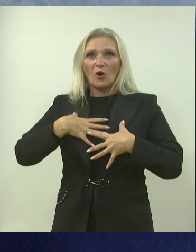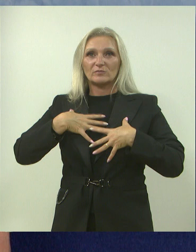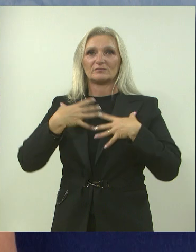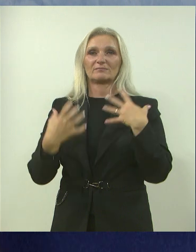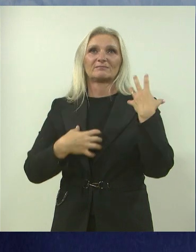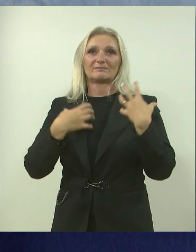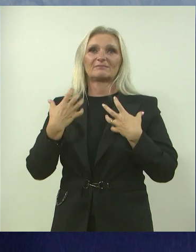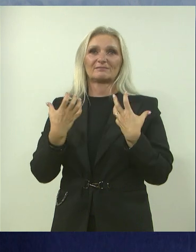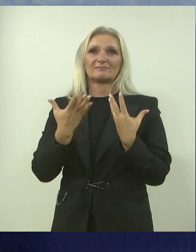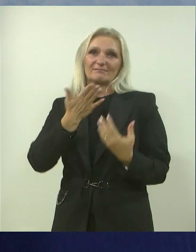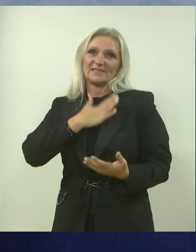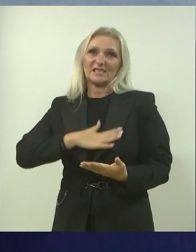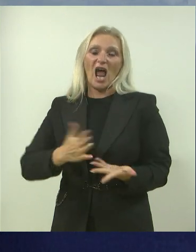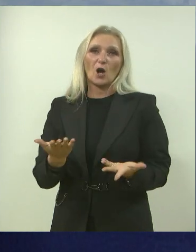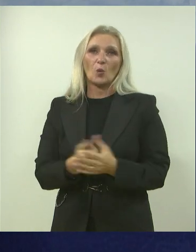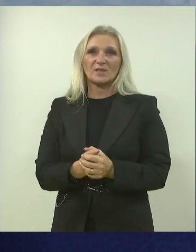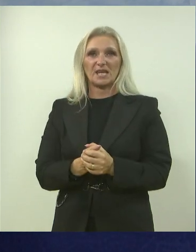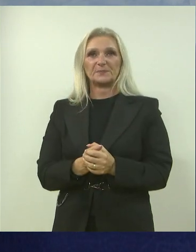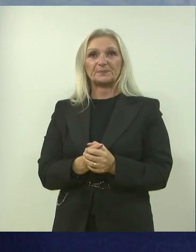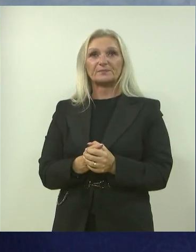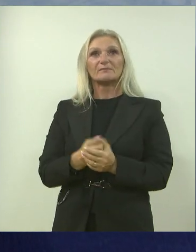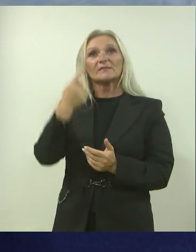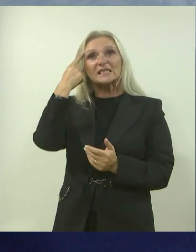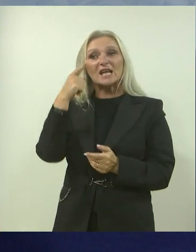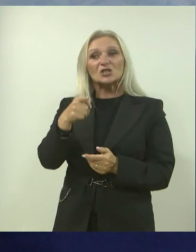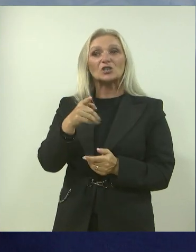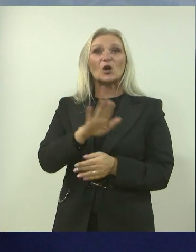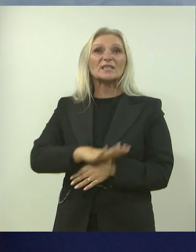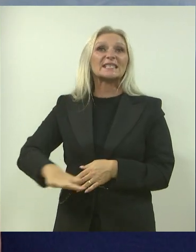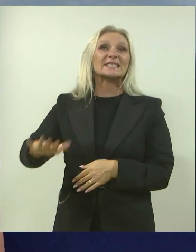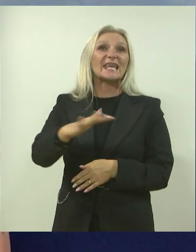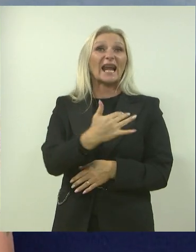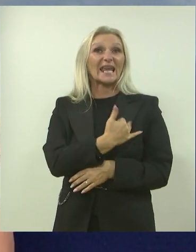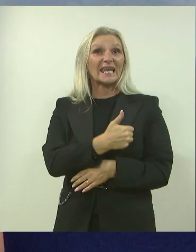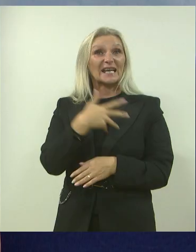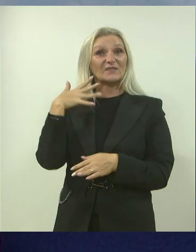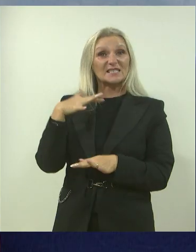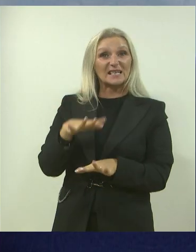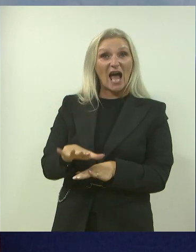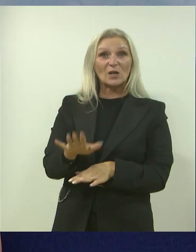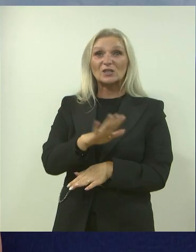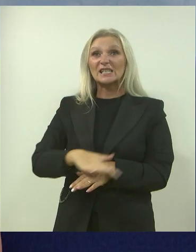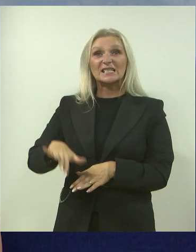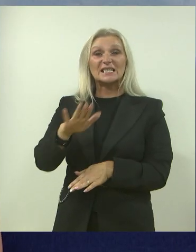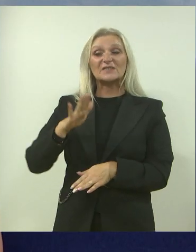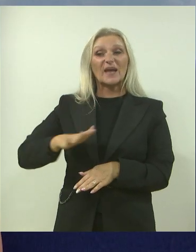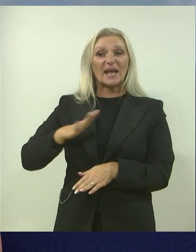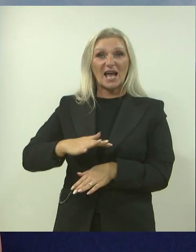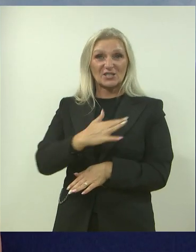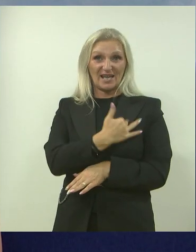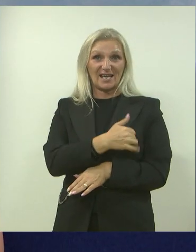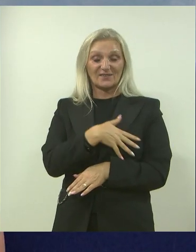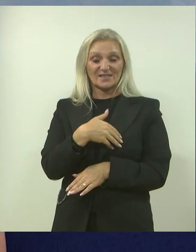onakav, ne, mislim, impresivno, a znaš da je to za cijeli Hrvatski narod, i za sveh građana Republike Hrvatske, tako da, tu sam,